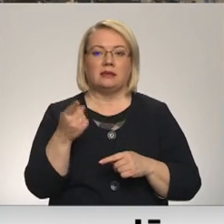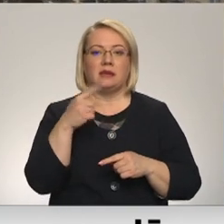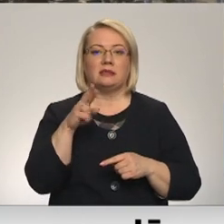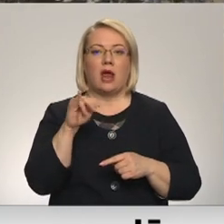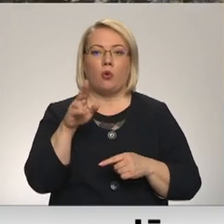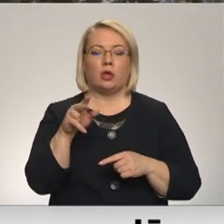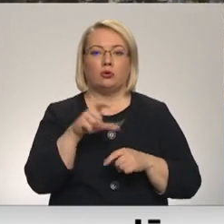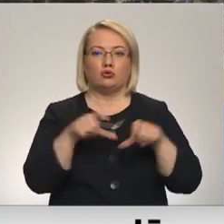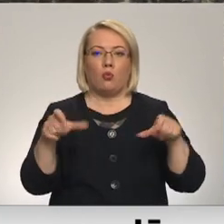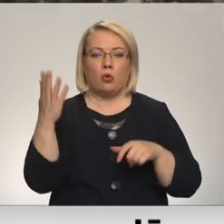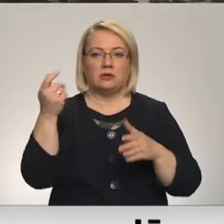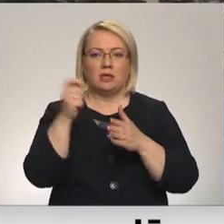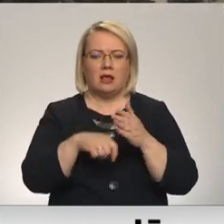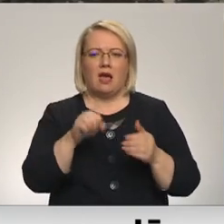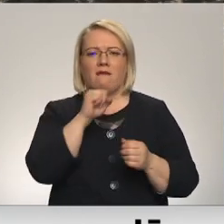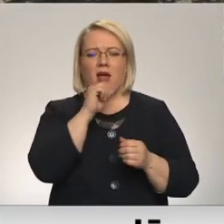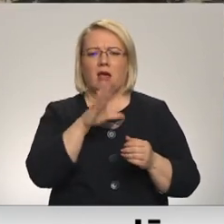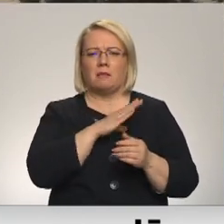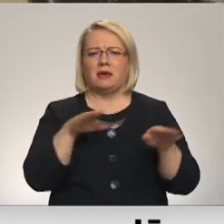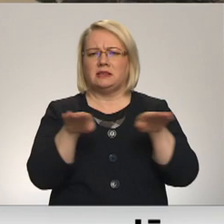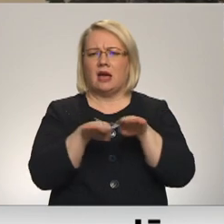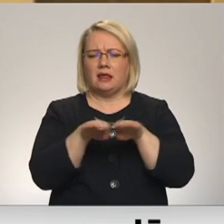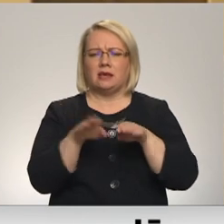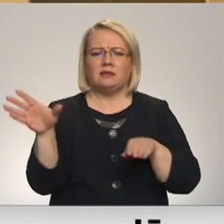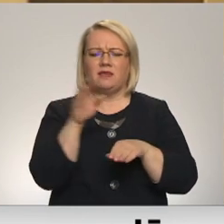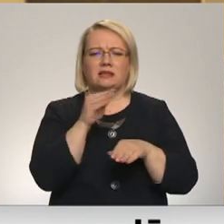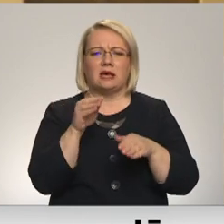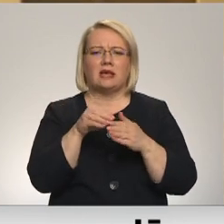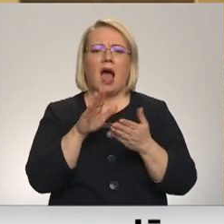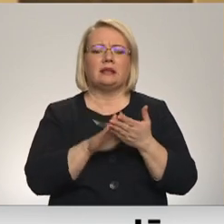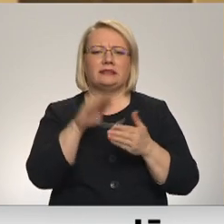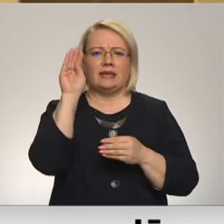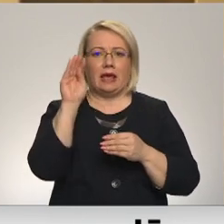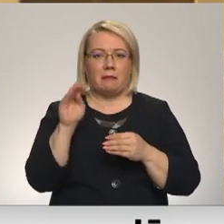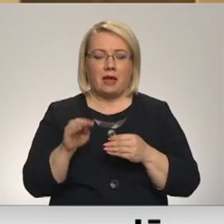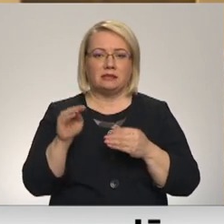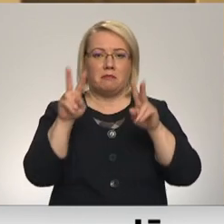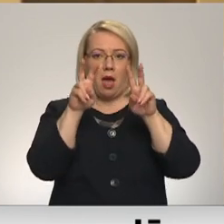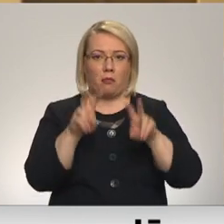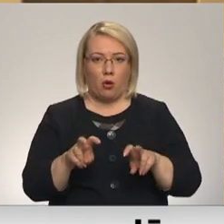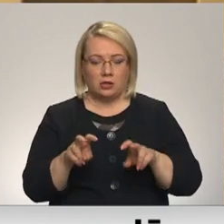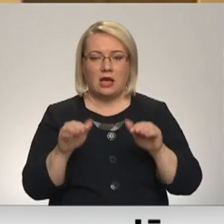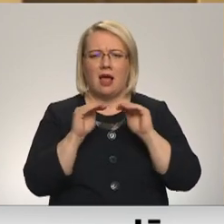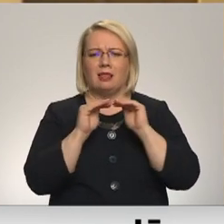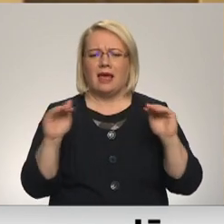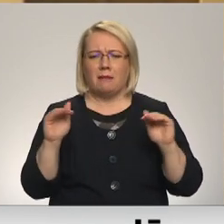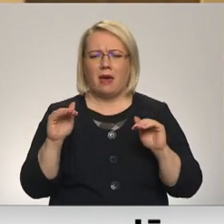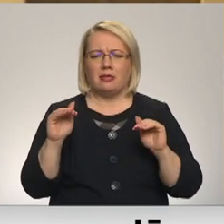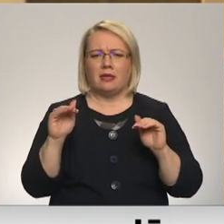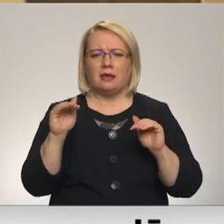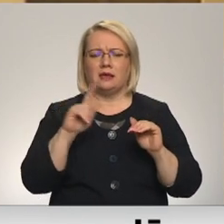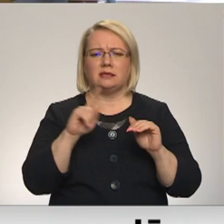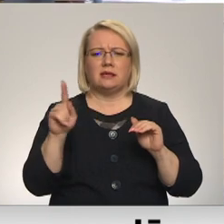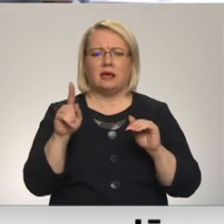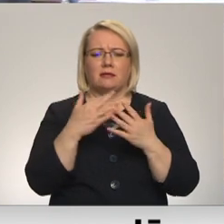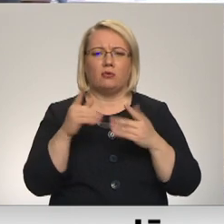vēl kaut kādas bija atzīmes salīdzinātas. Visos valsts pārbaudījumos neksājumos, visur tā kā ir līmenis gandrīz tāds pats, dažās vietās